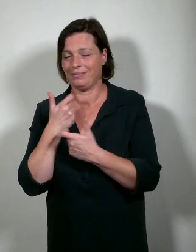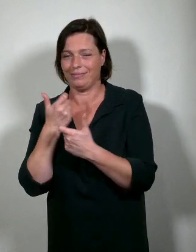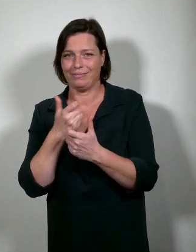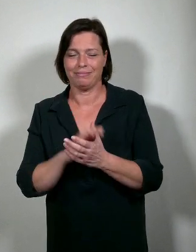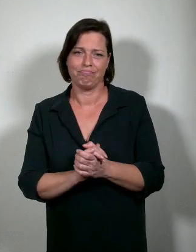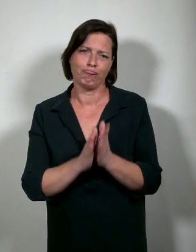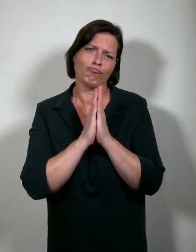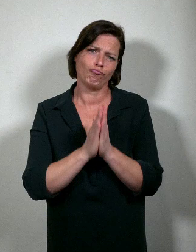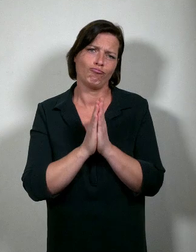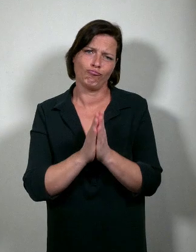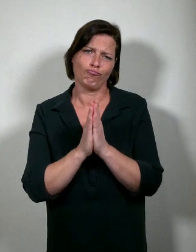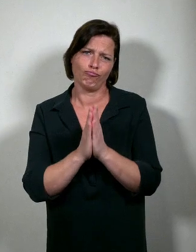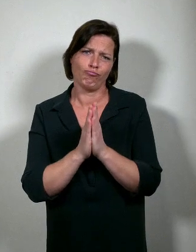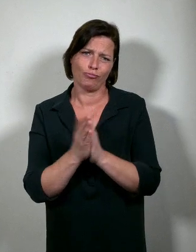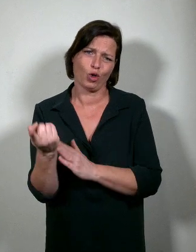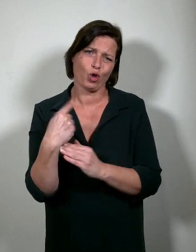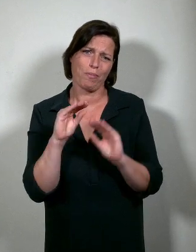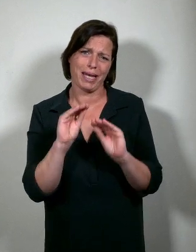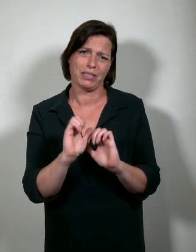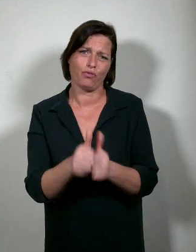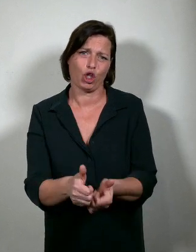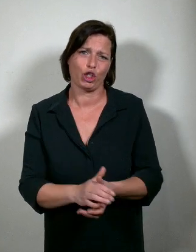Kom, alsjeblieft, naar de les.